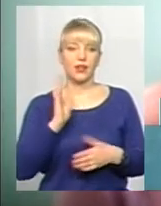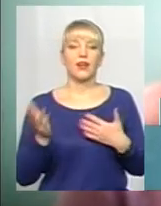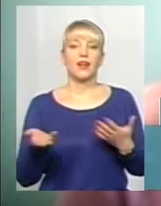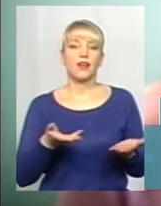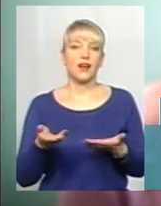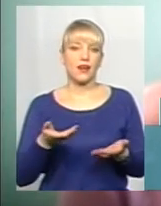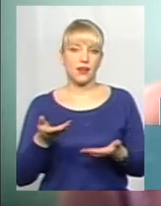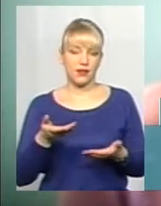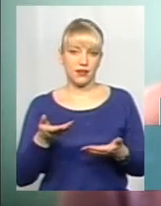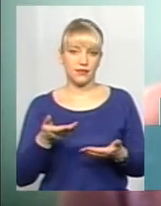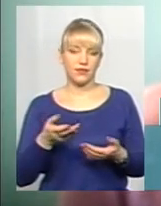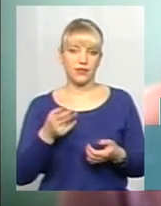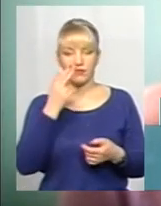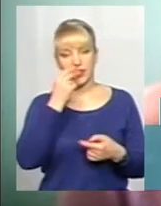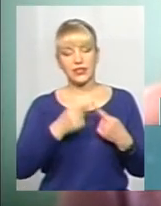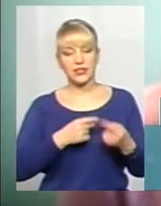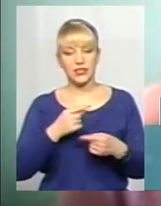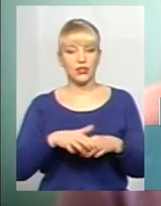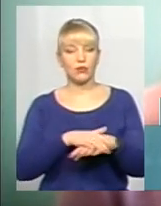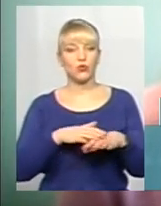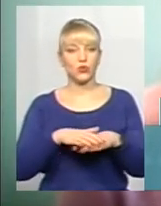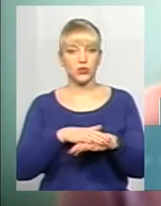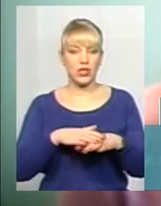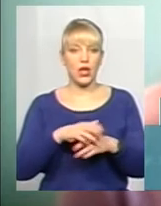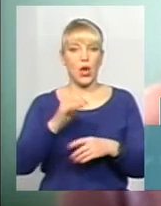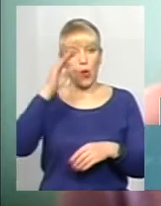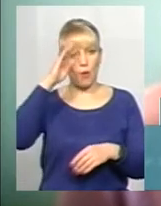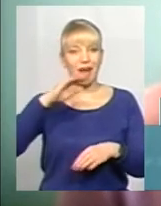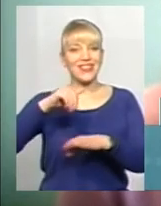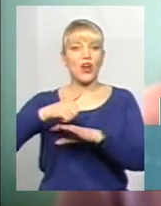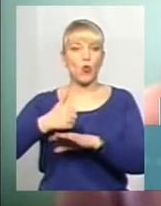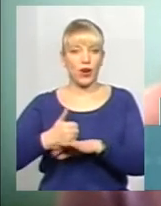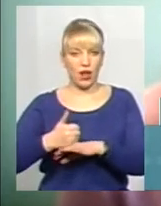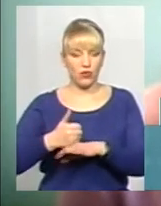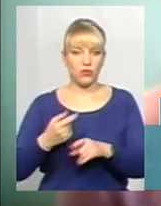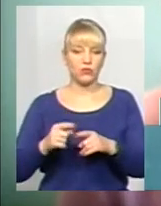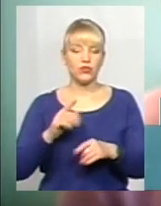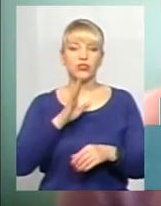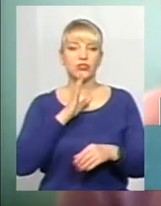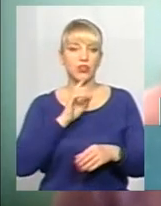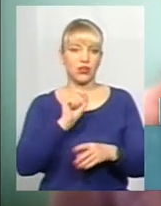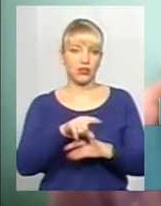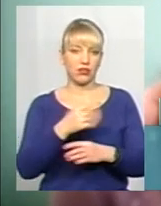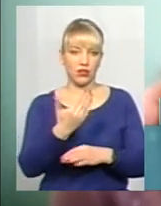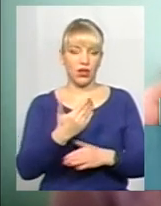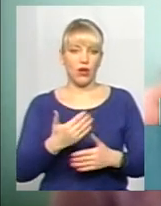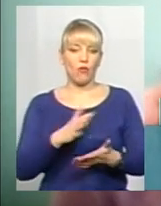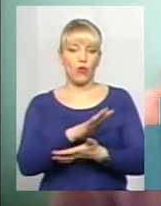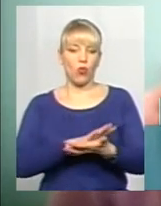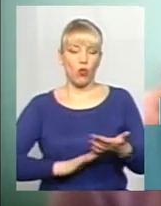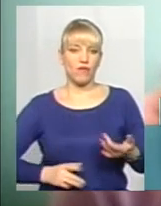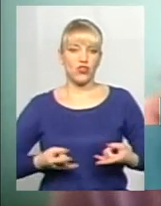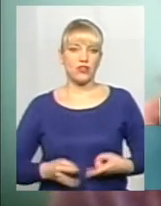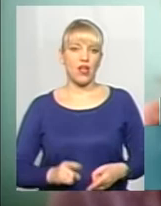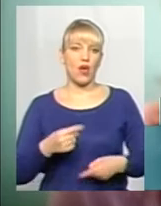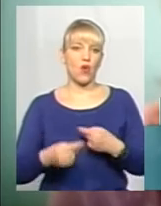в традиційному суспільстві, зокрема в патіаркальному, основна роль жінки – це продовження роду. В українській культурі ми